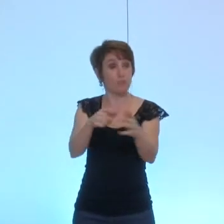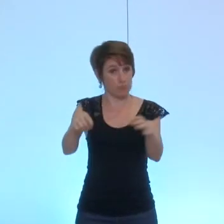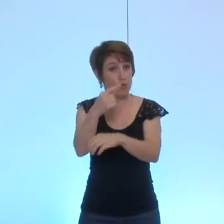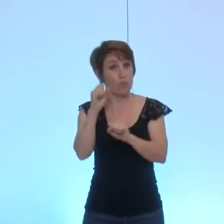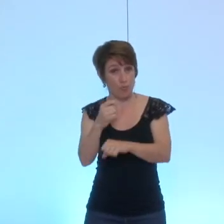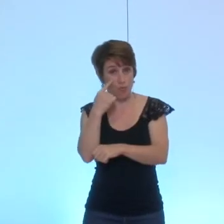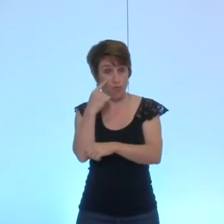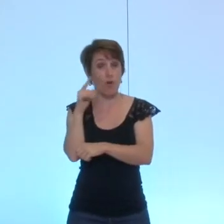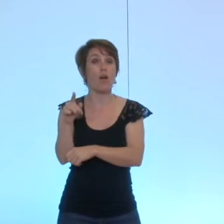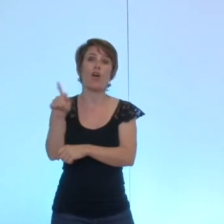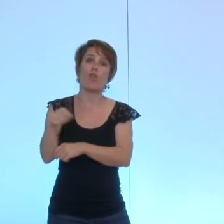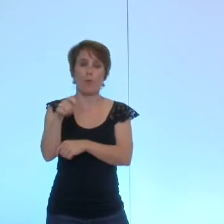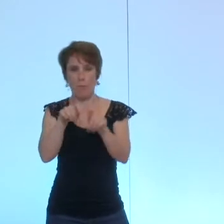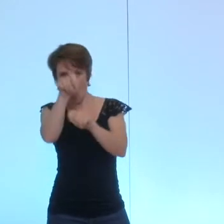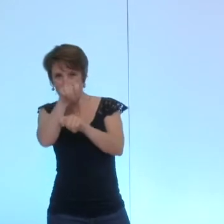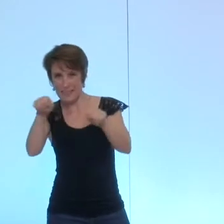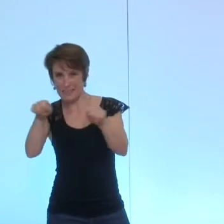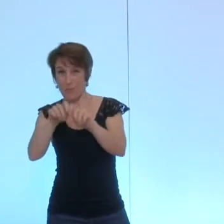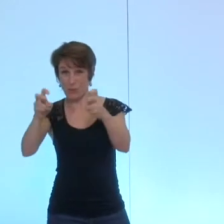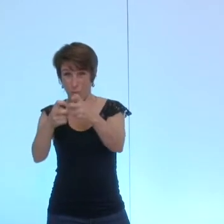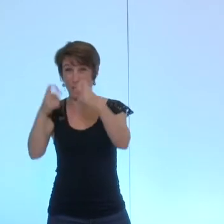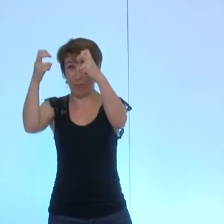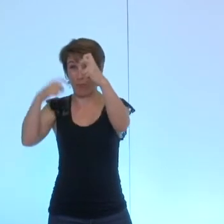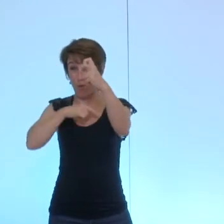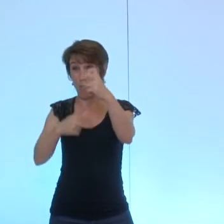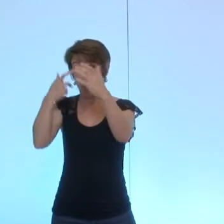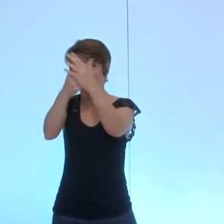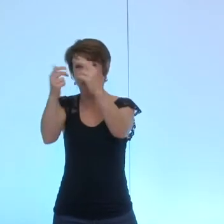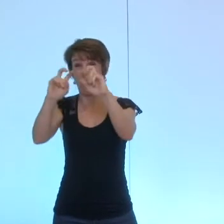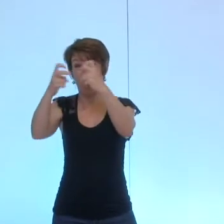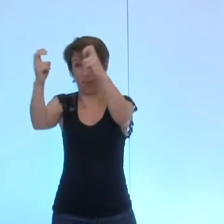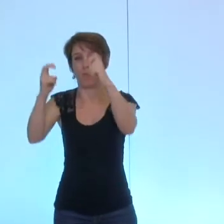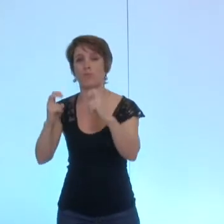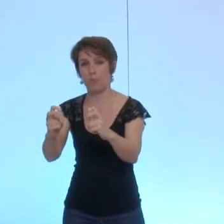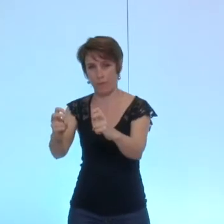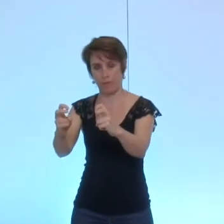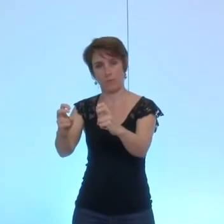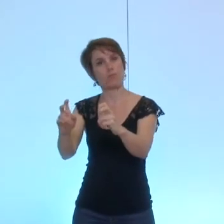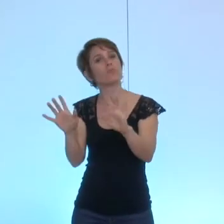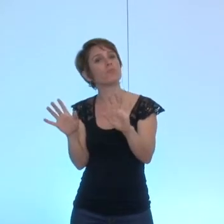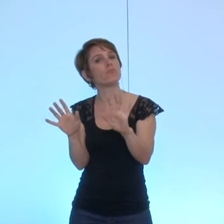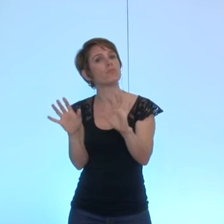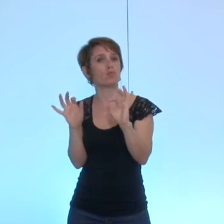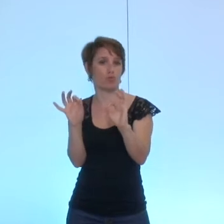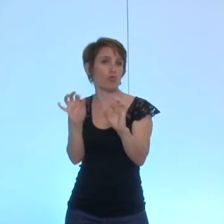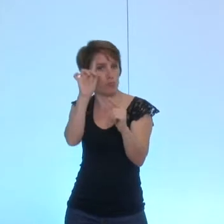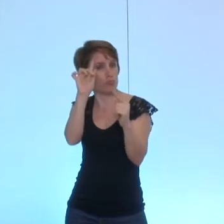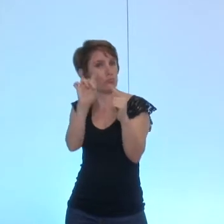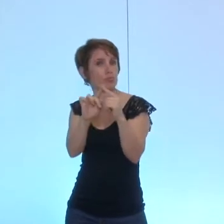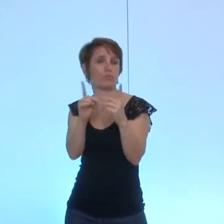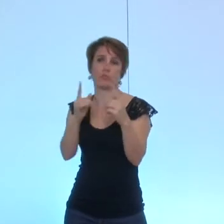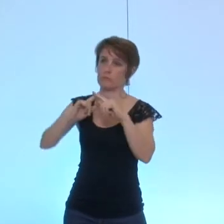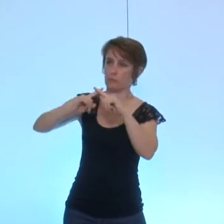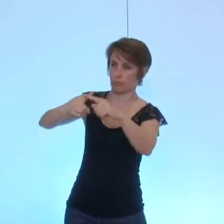à l'estimation des domaines et donc il correspond en partie à une économie suite à ces